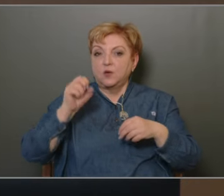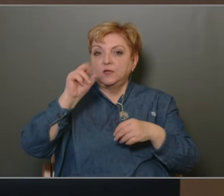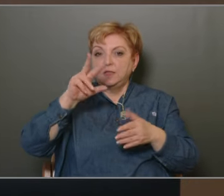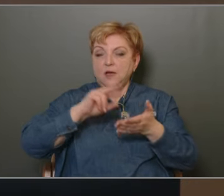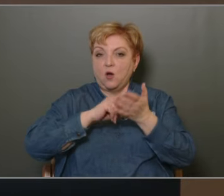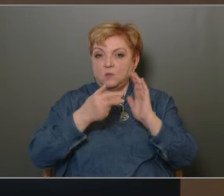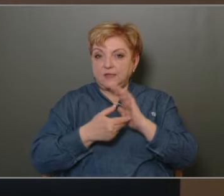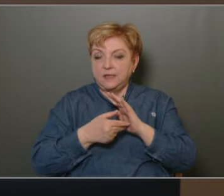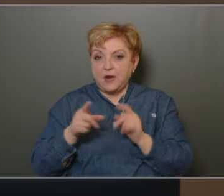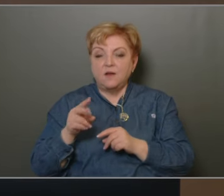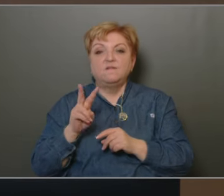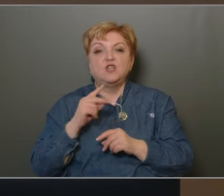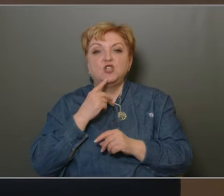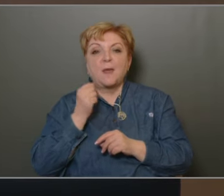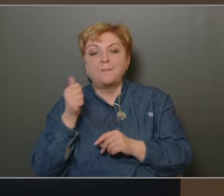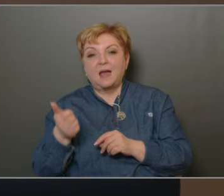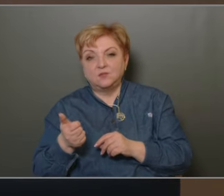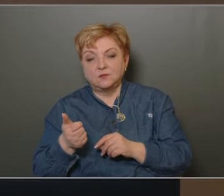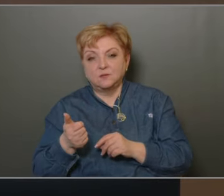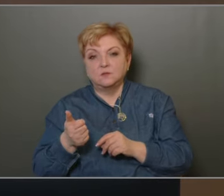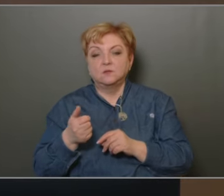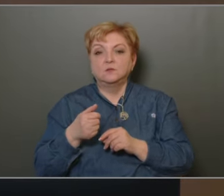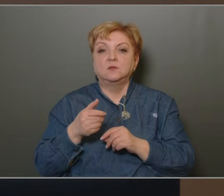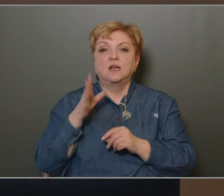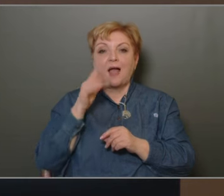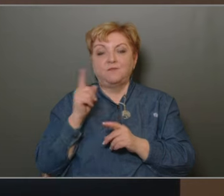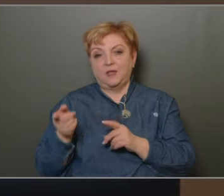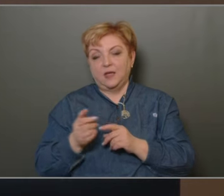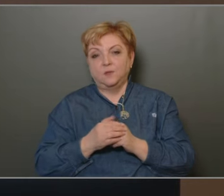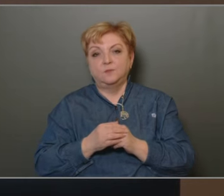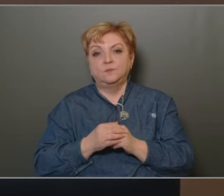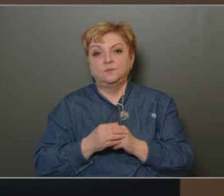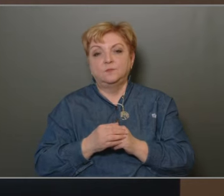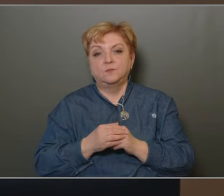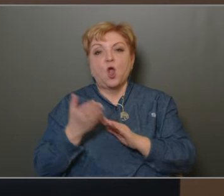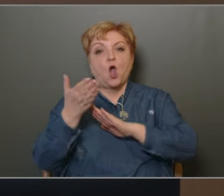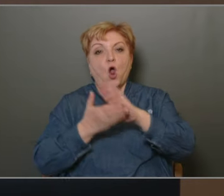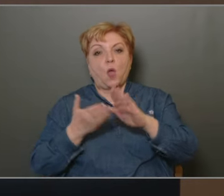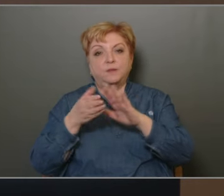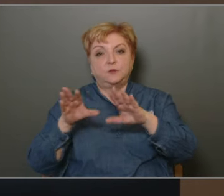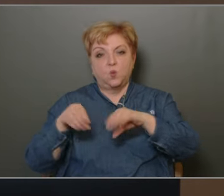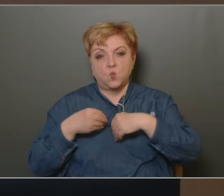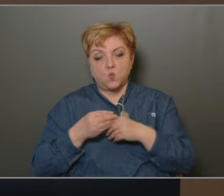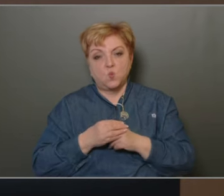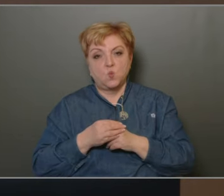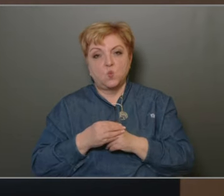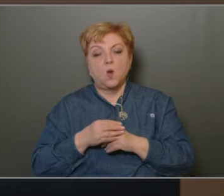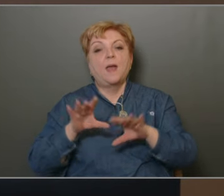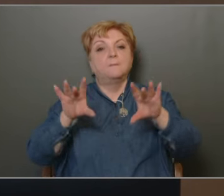kerületi visimet, diagnosztikai és egészségmerőző non-profit korlátorfelelősségi társaság alapítókillatát,